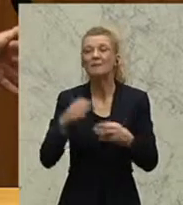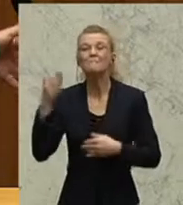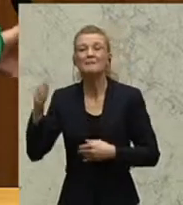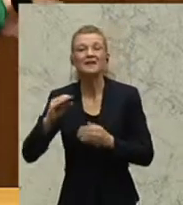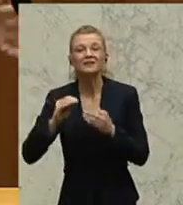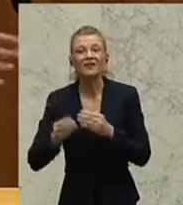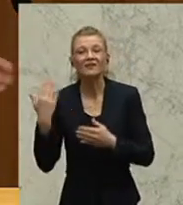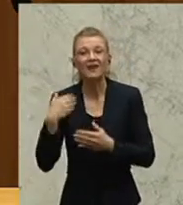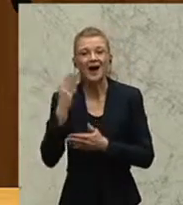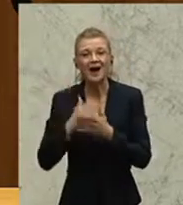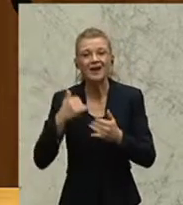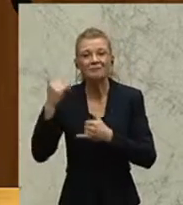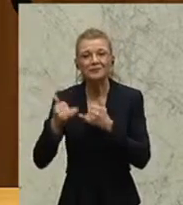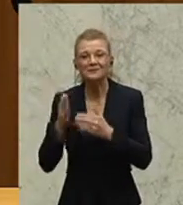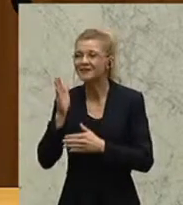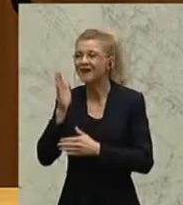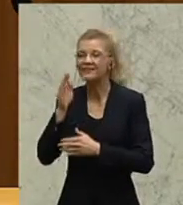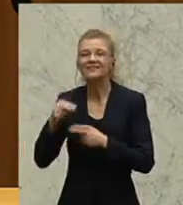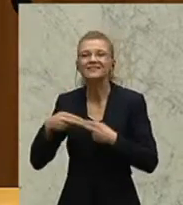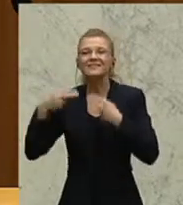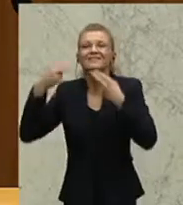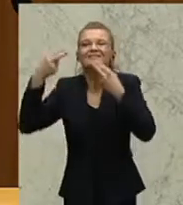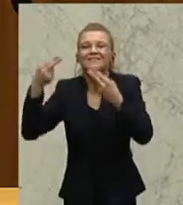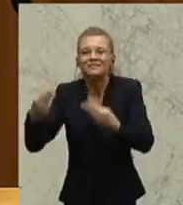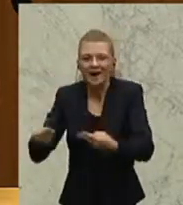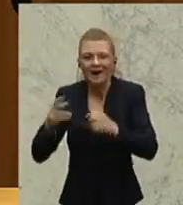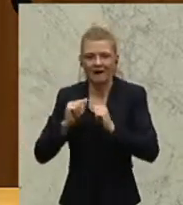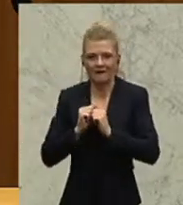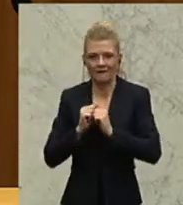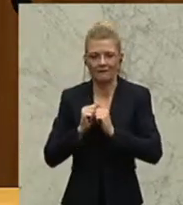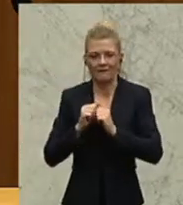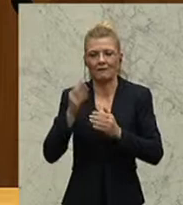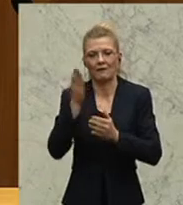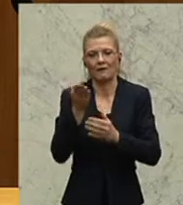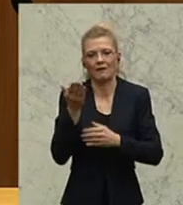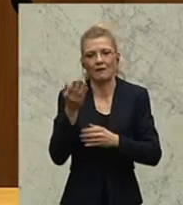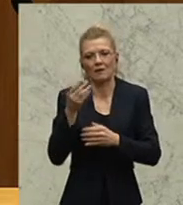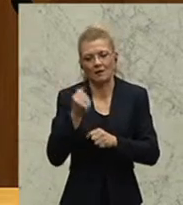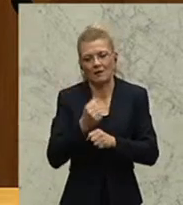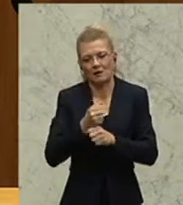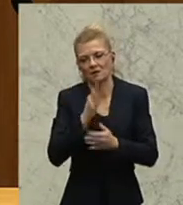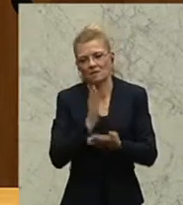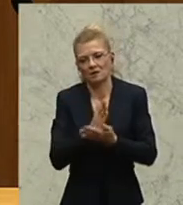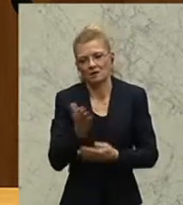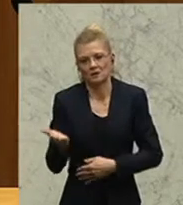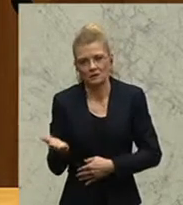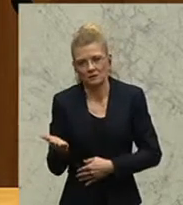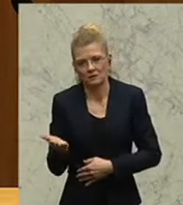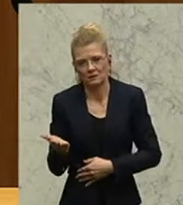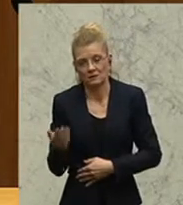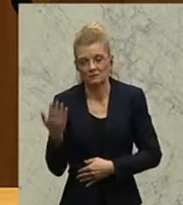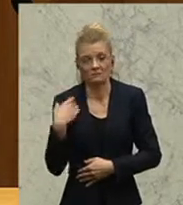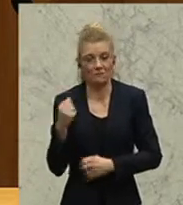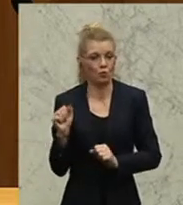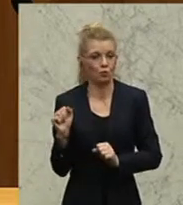der Mietersohn vor Ort praktisch die Liegenschaft genossen hat, wurde erst der Mietvertrag fertiggestellt. Also es war wirklich